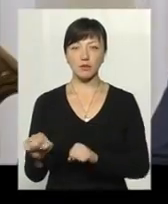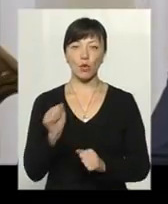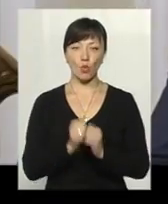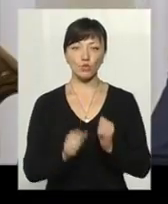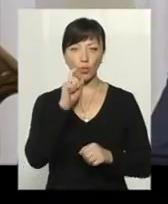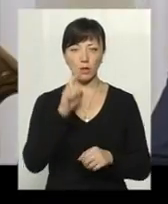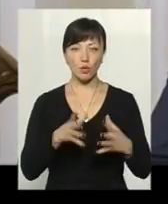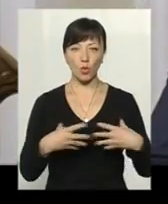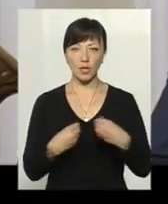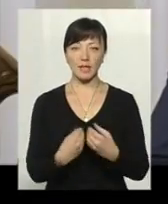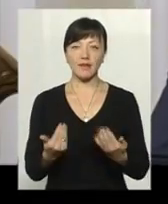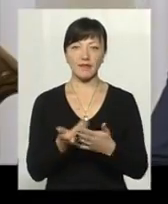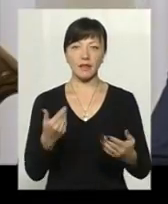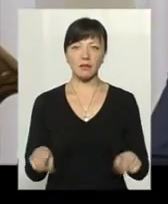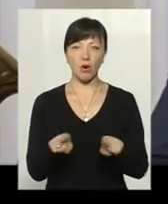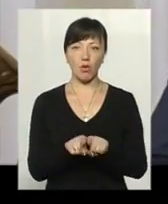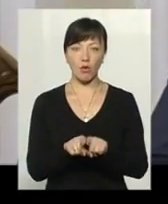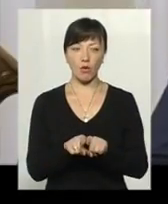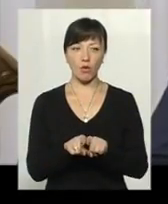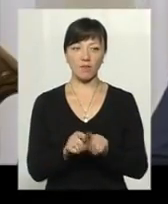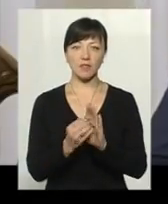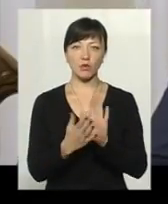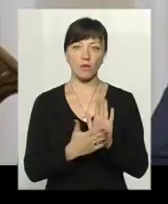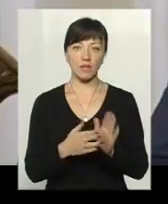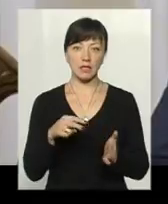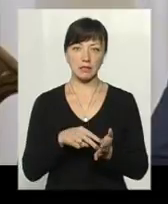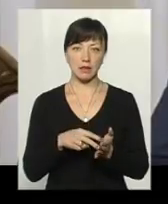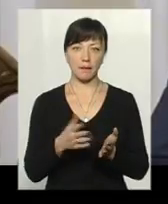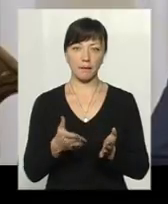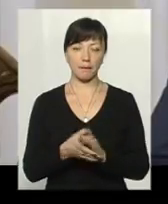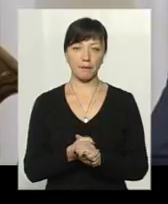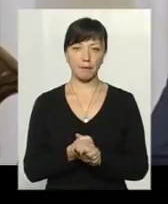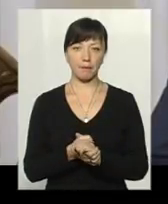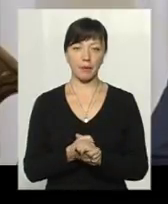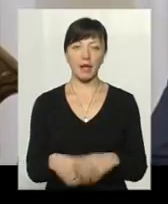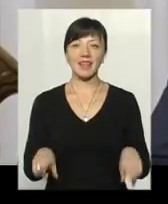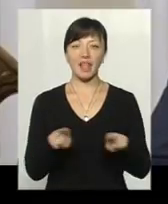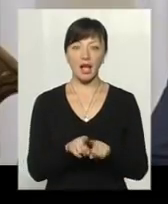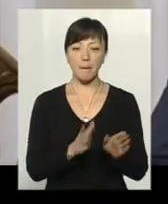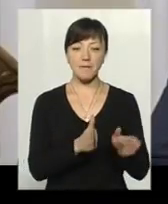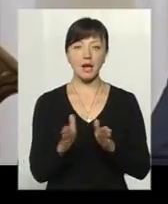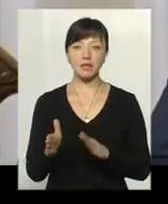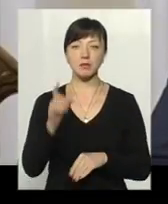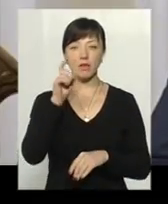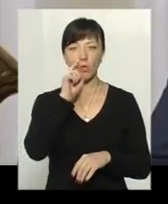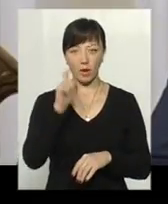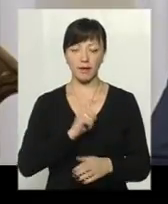українську родину від такого встановлення ціни. Такі механізми в країні є.